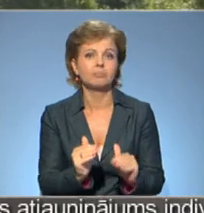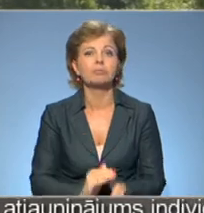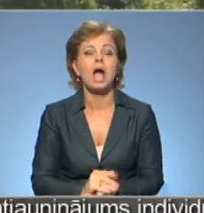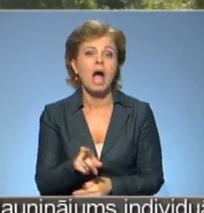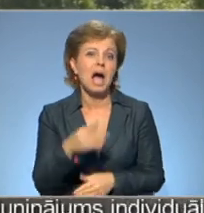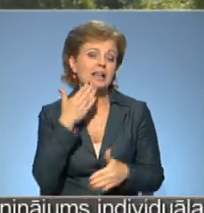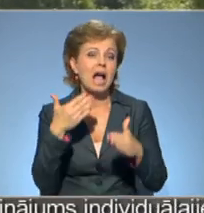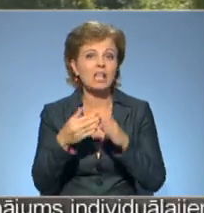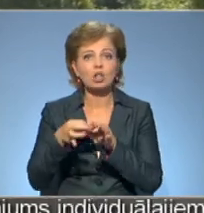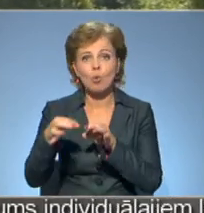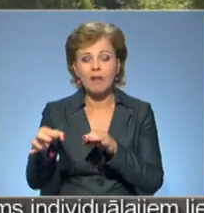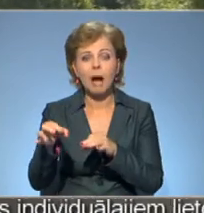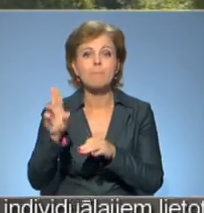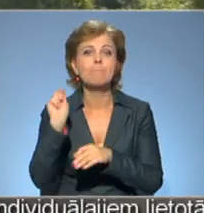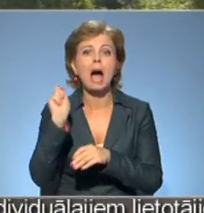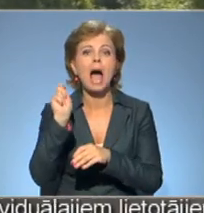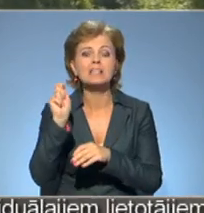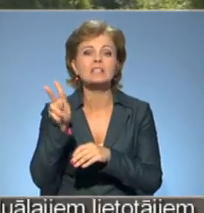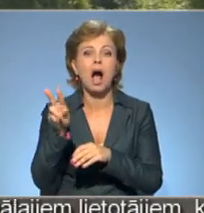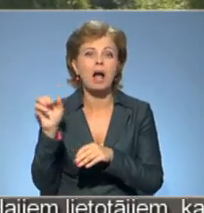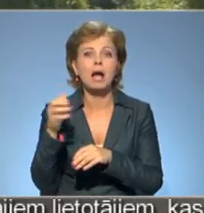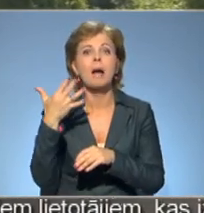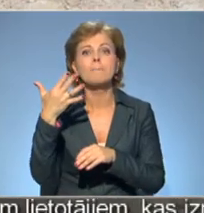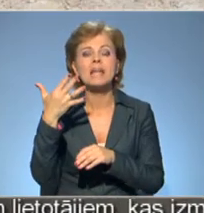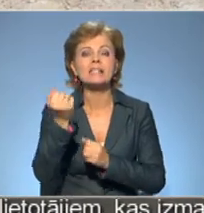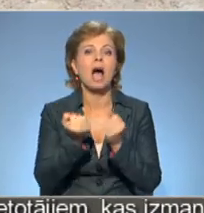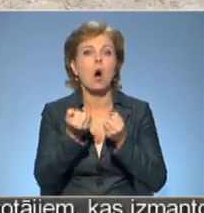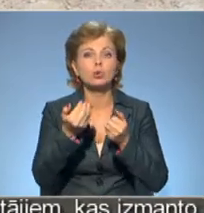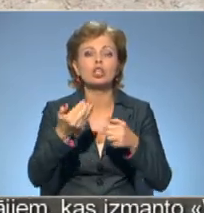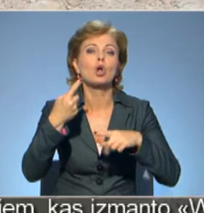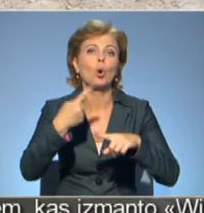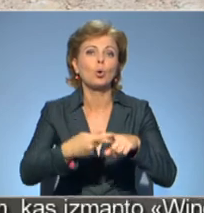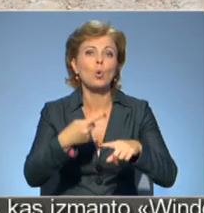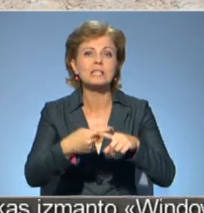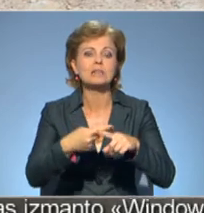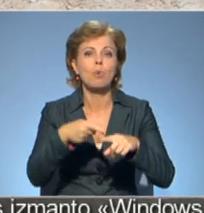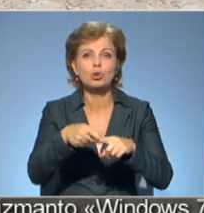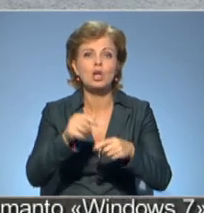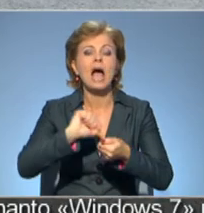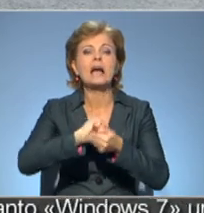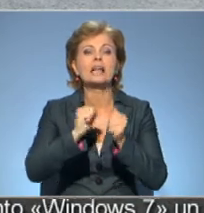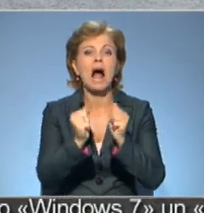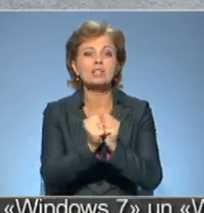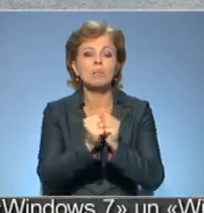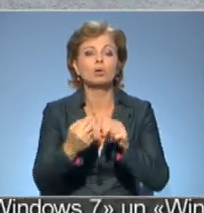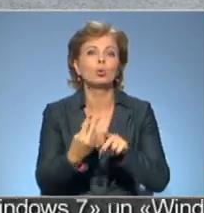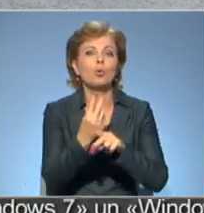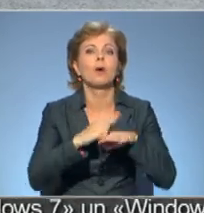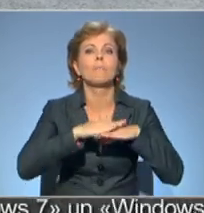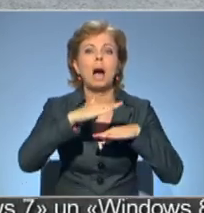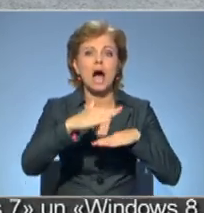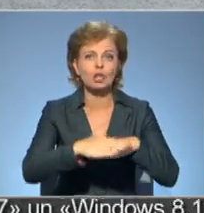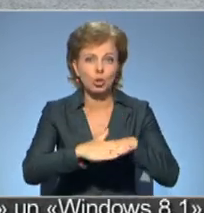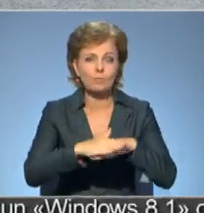Reizeknis novada Bērzgales pagastā atrodas piecu valsts autoceļu krustpunkts. Četrus no tiem joprojām sats grānsa segums ar dubulto virsmu pārklāts ir